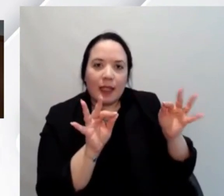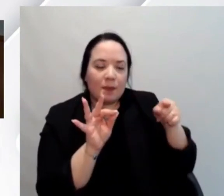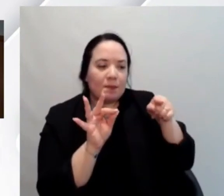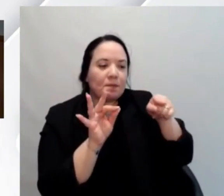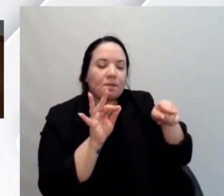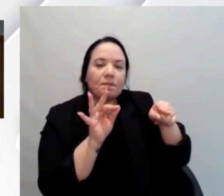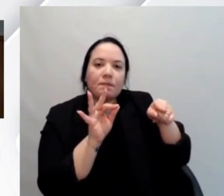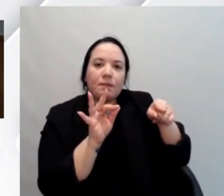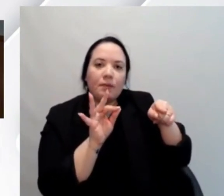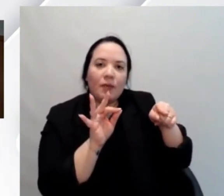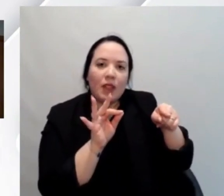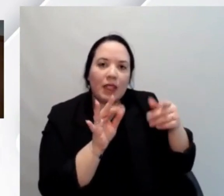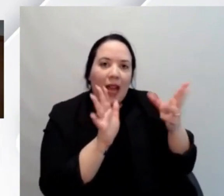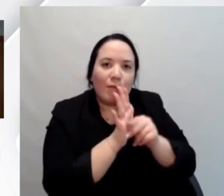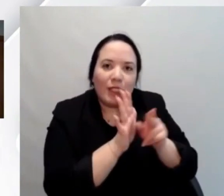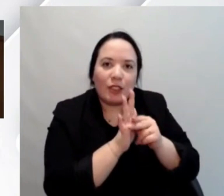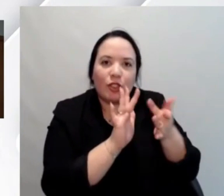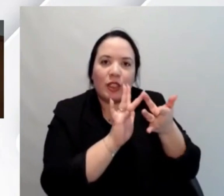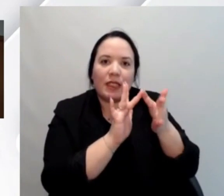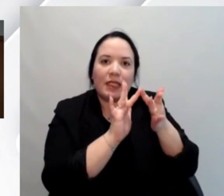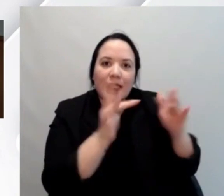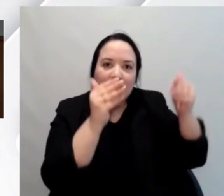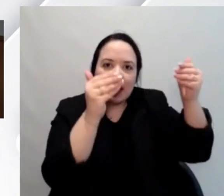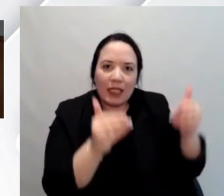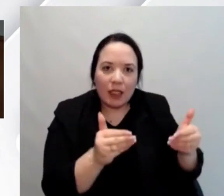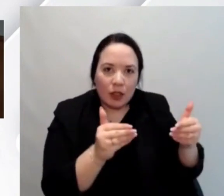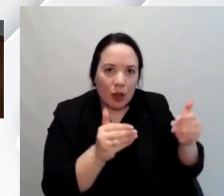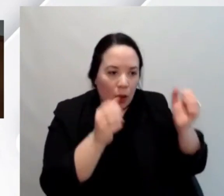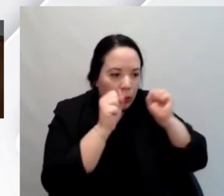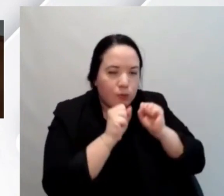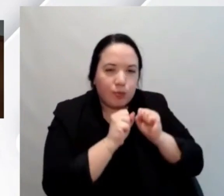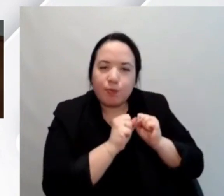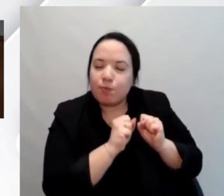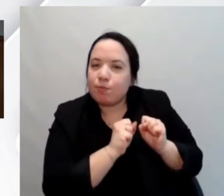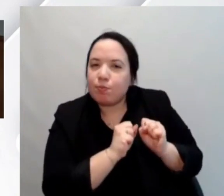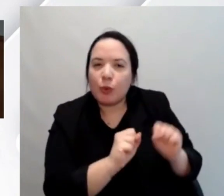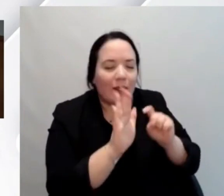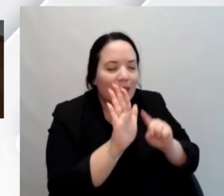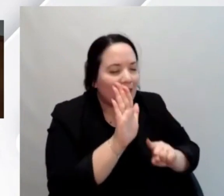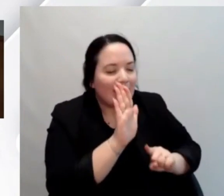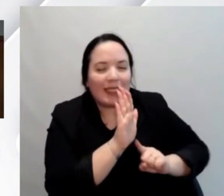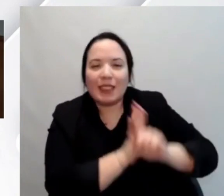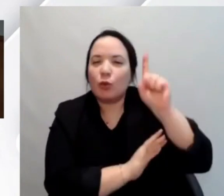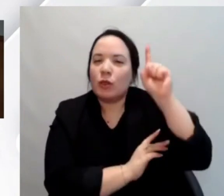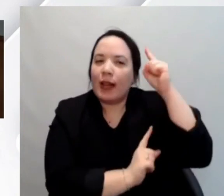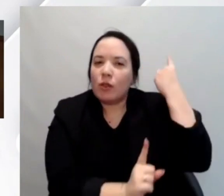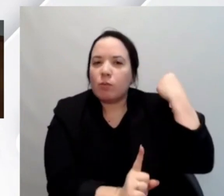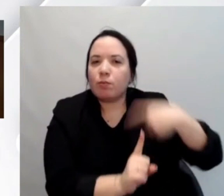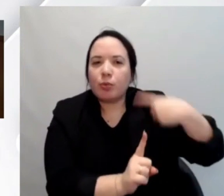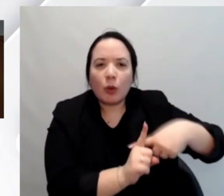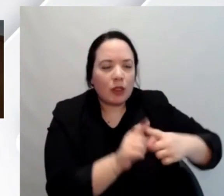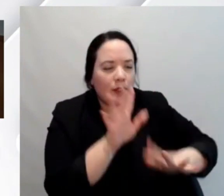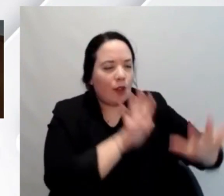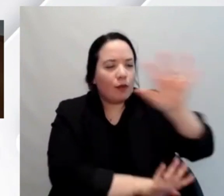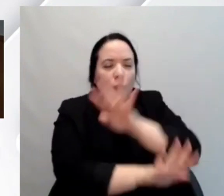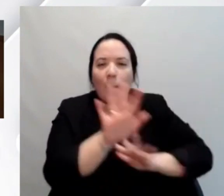il massimo il massimo da quello che che che che erogano delle informazioni dei